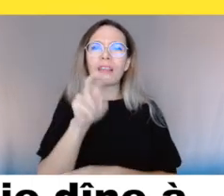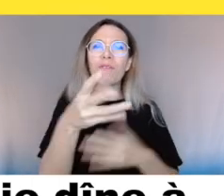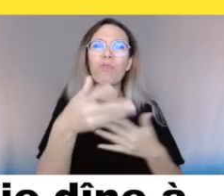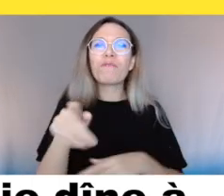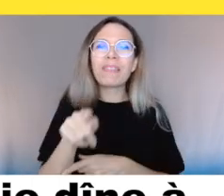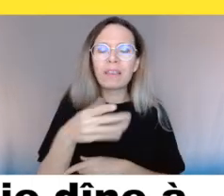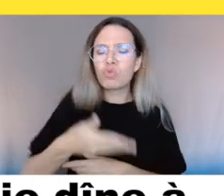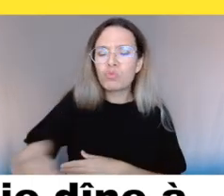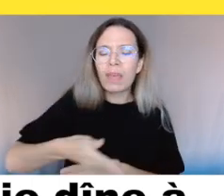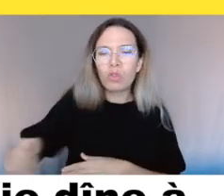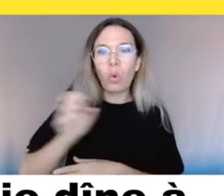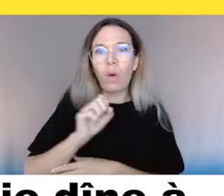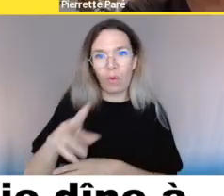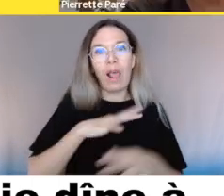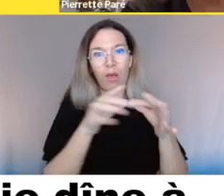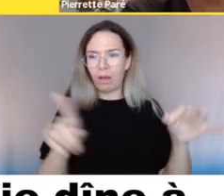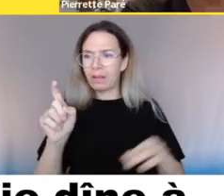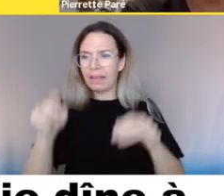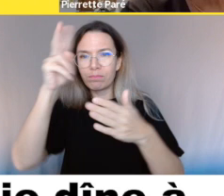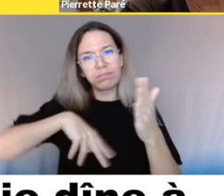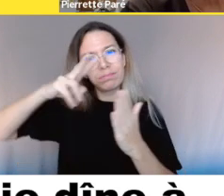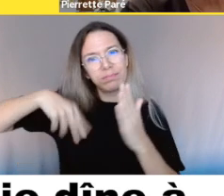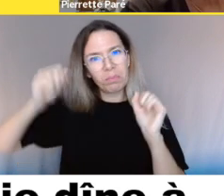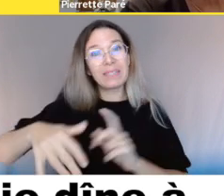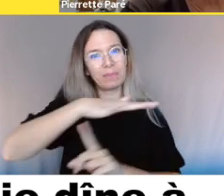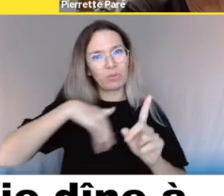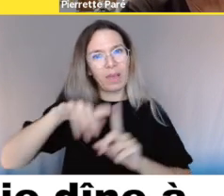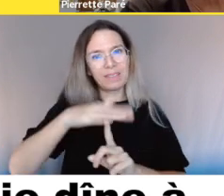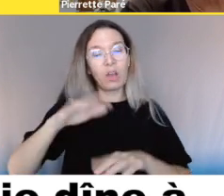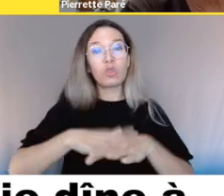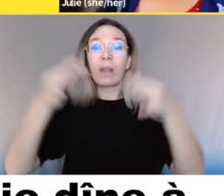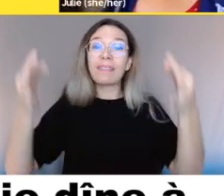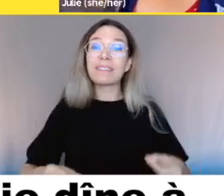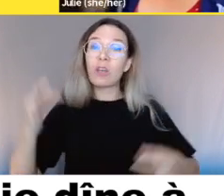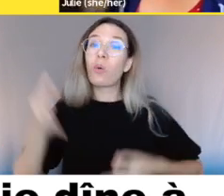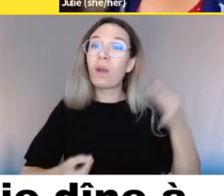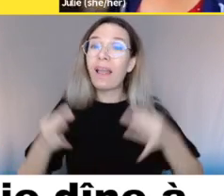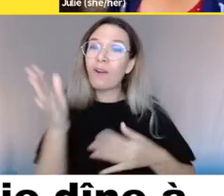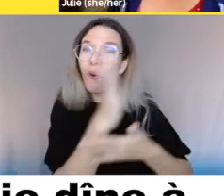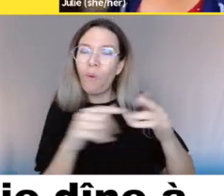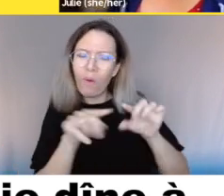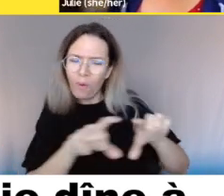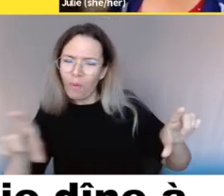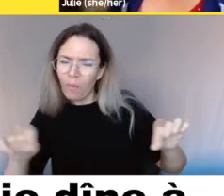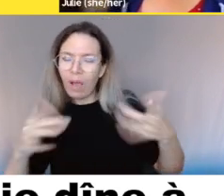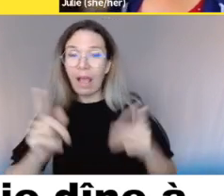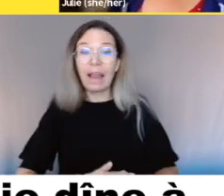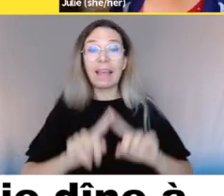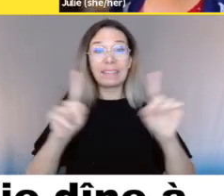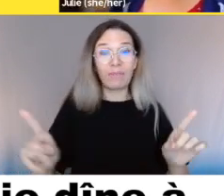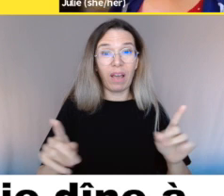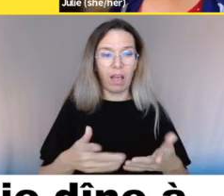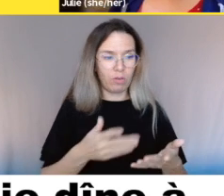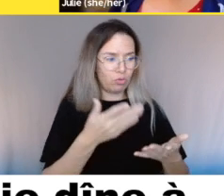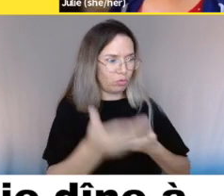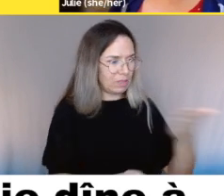'est la pire chose. C'est ça. qu'une des sections du jugement... Donc, le fait qu'aucune loi n